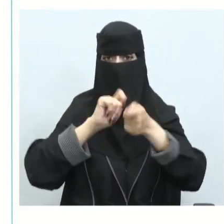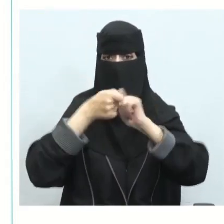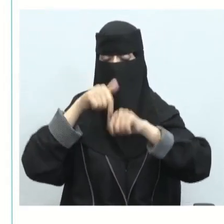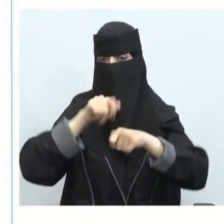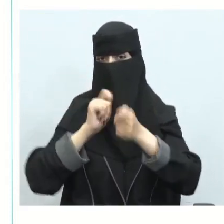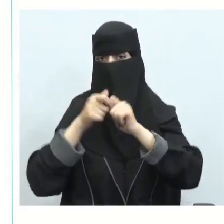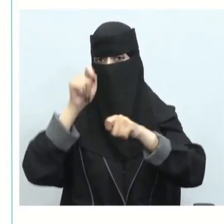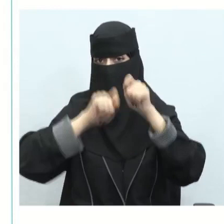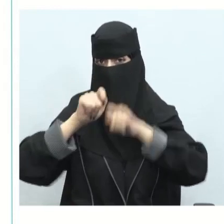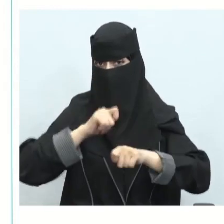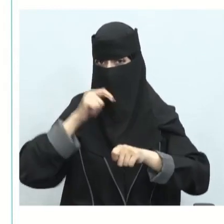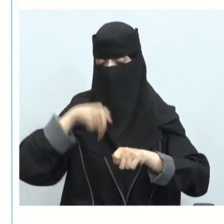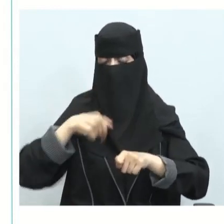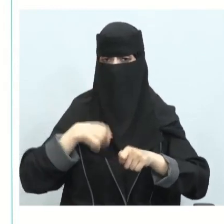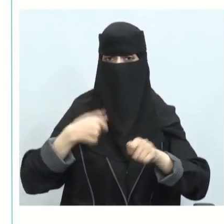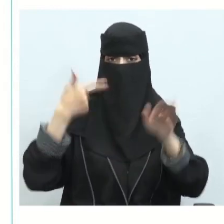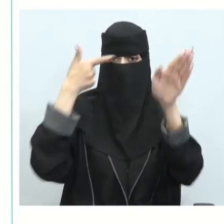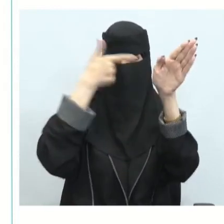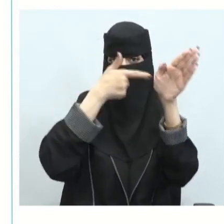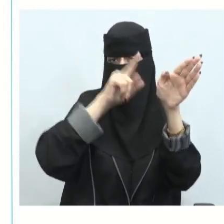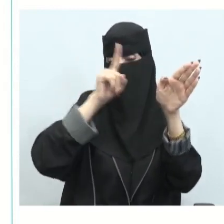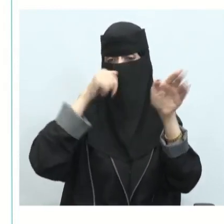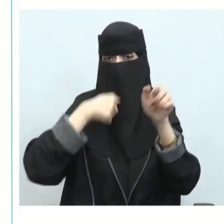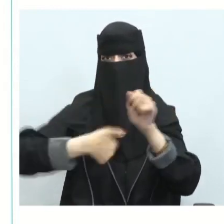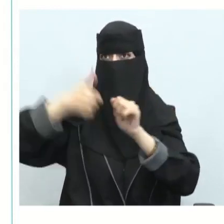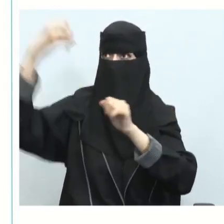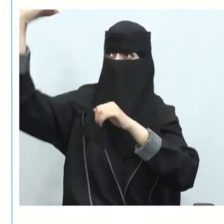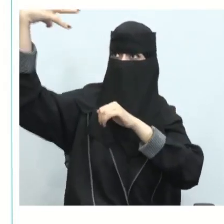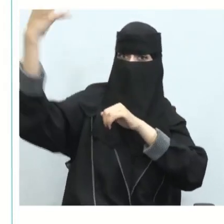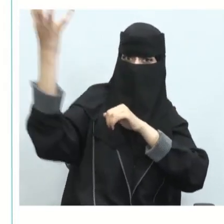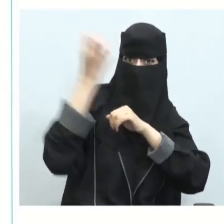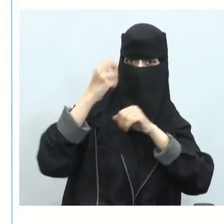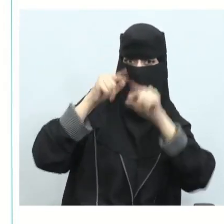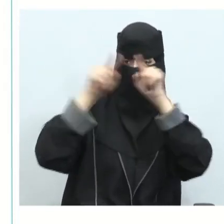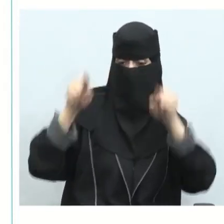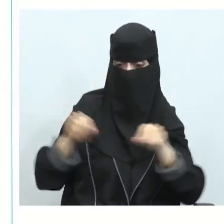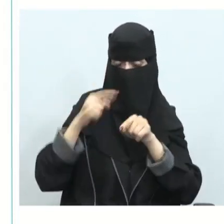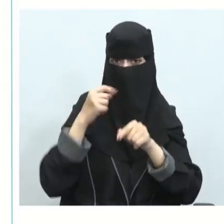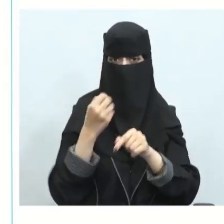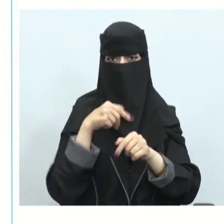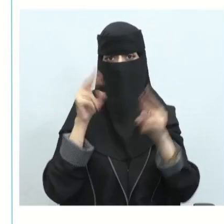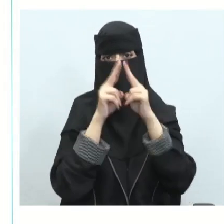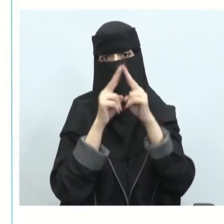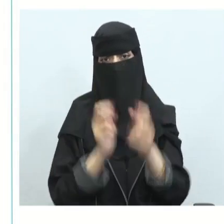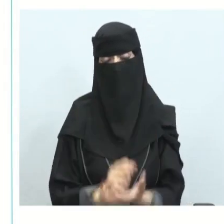بدلا من استخدام مثلا مولدات الديزل التي ستكون ملوثة للبيئة